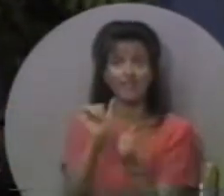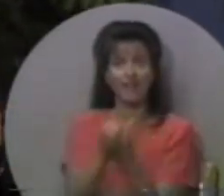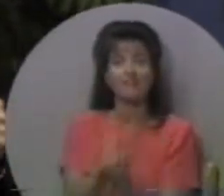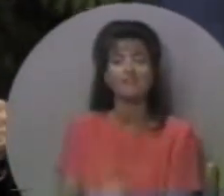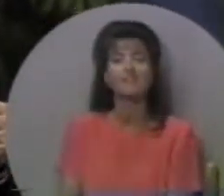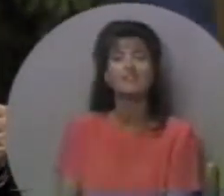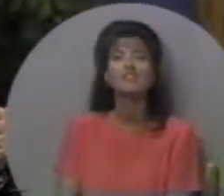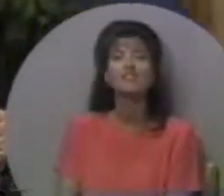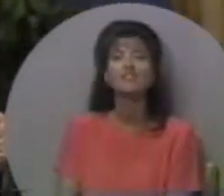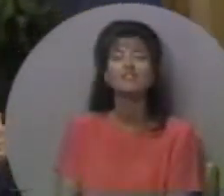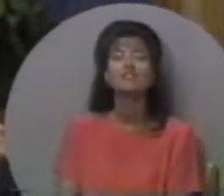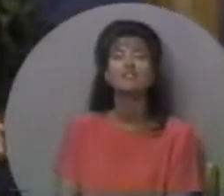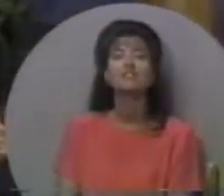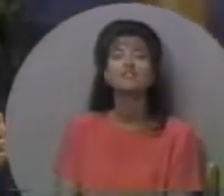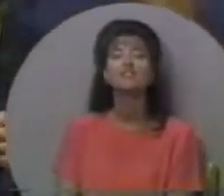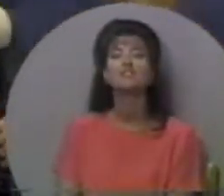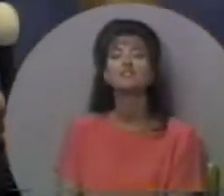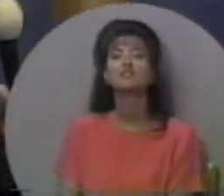поклику.